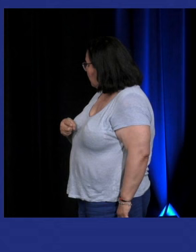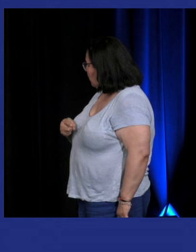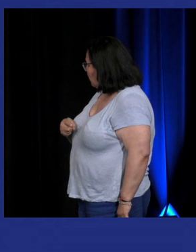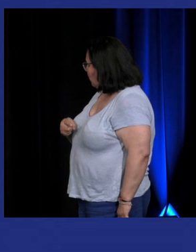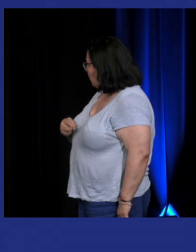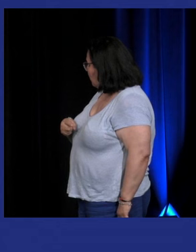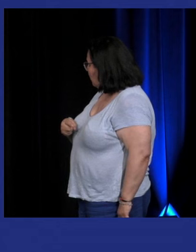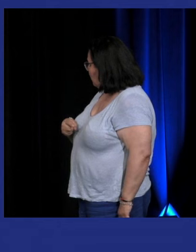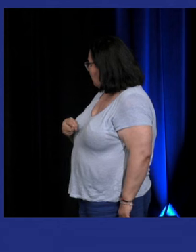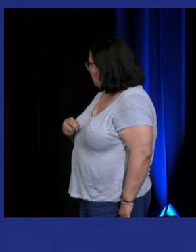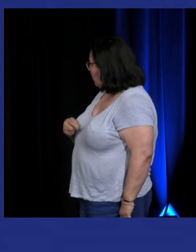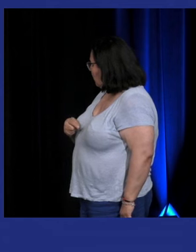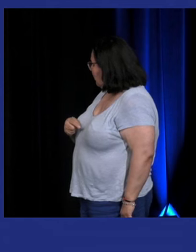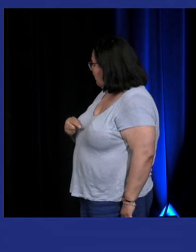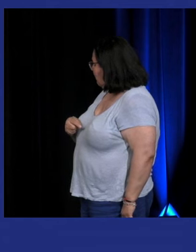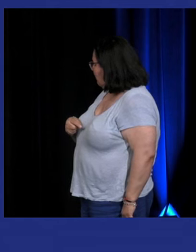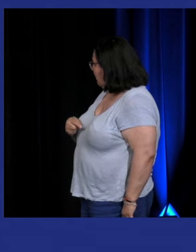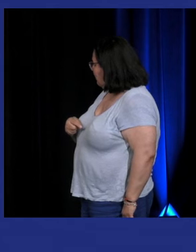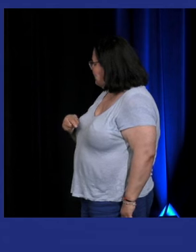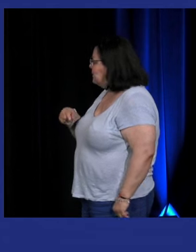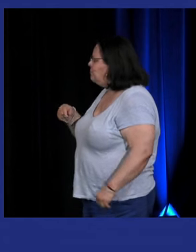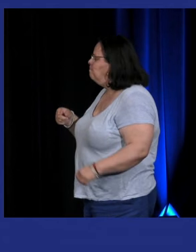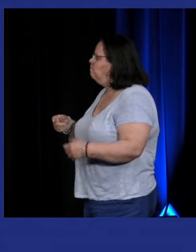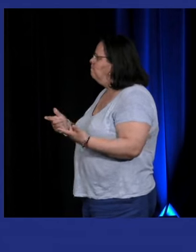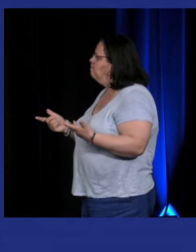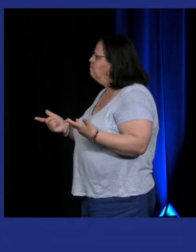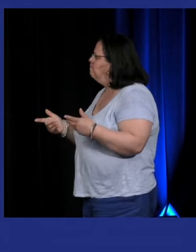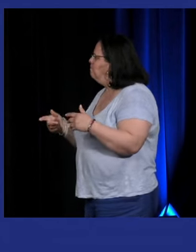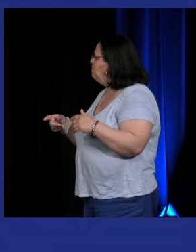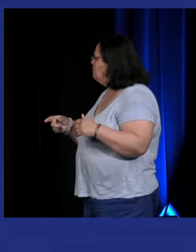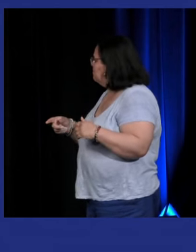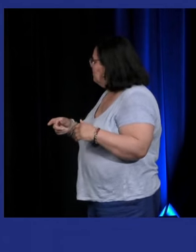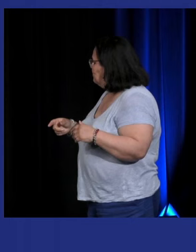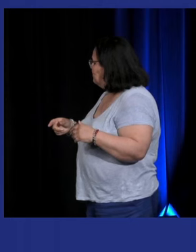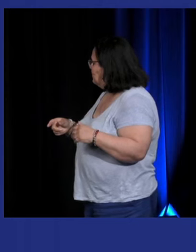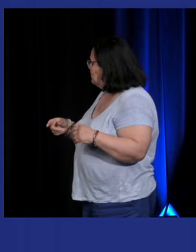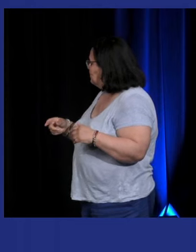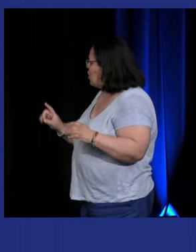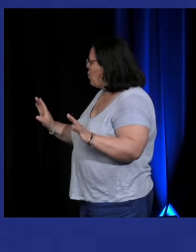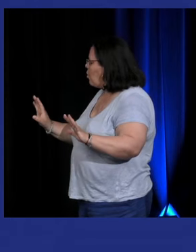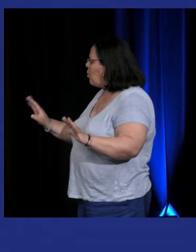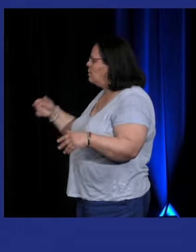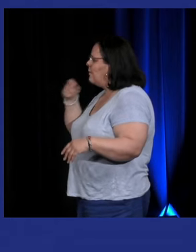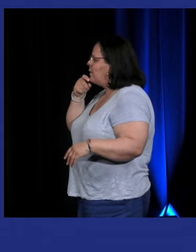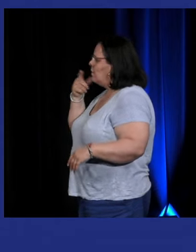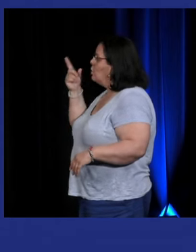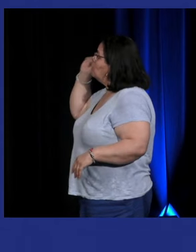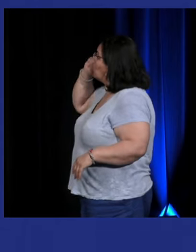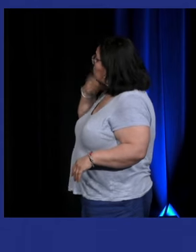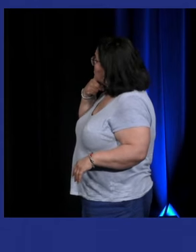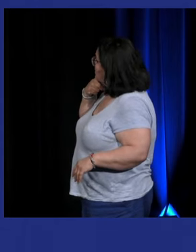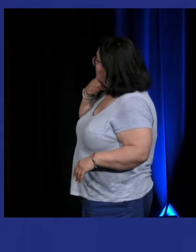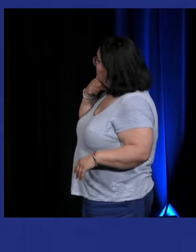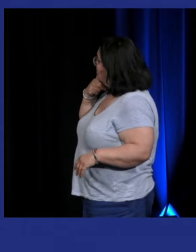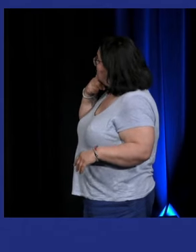-être une obligation pour les personnes handicapées d'aller à l'école mais qu'est je voulais dire par là c'est-à d'apprendre quoi d'apprendre